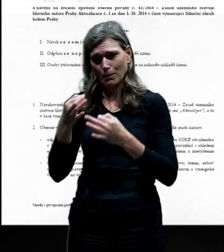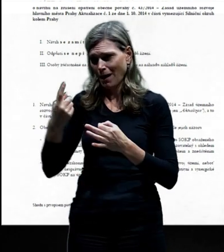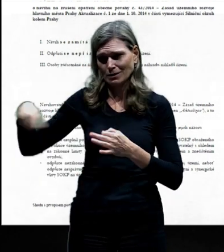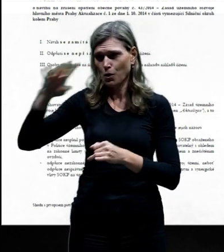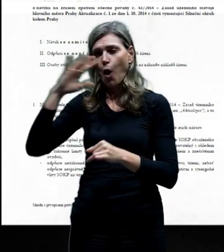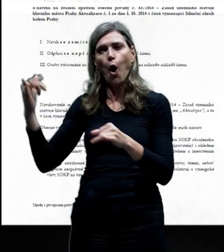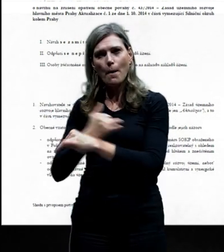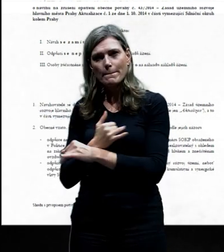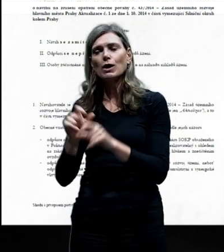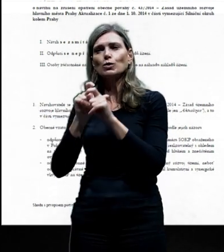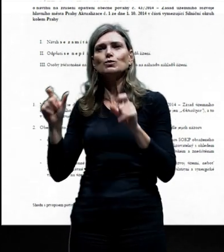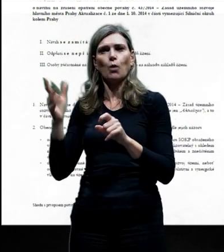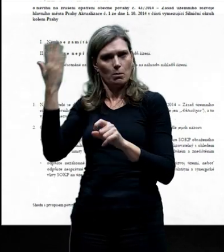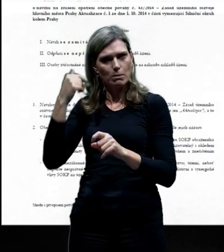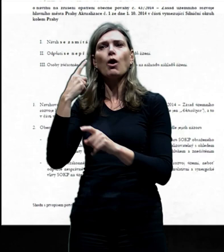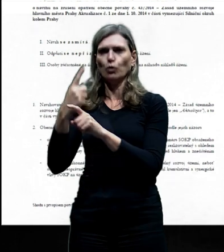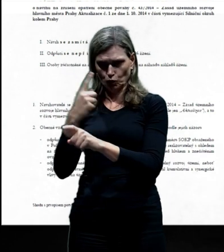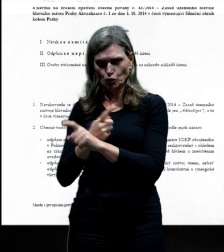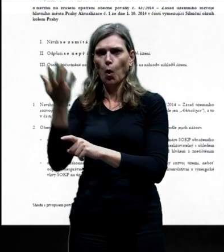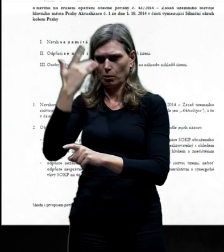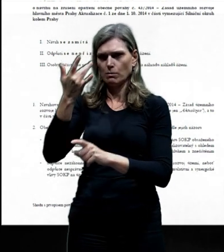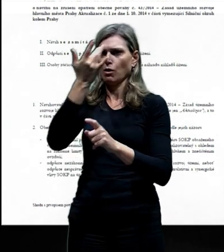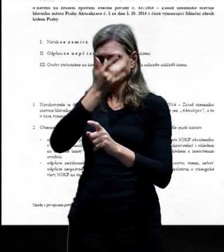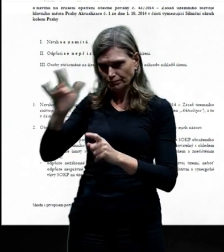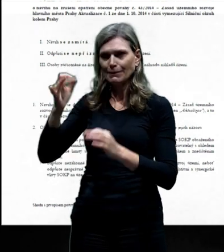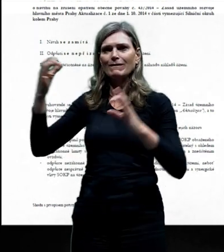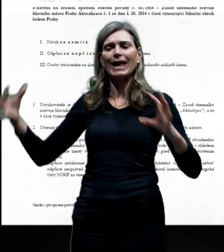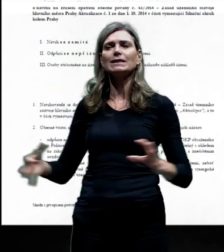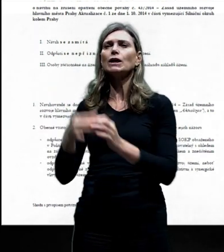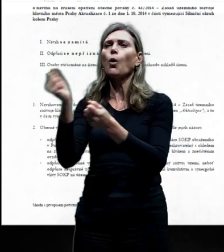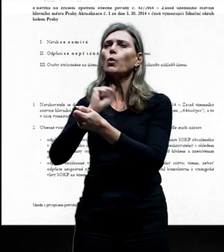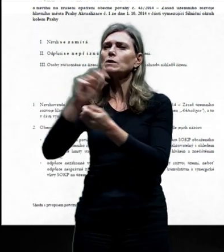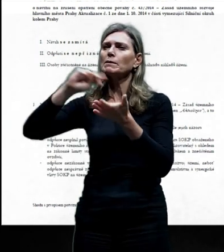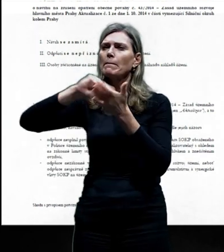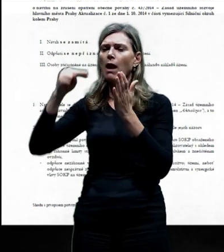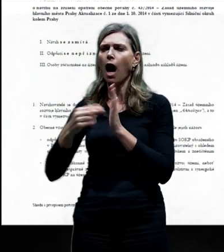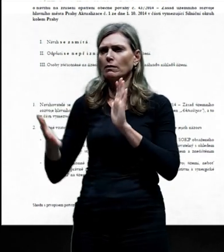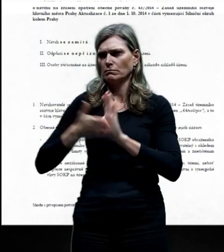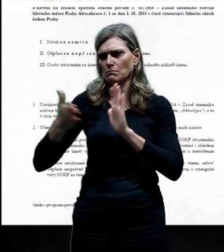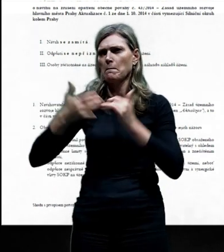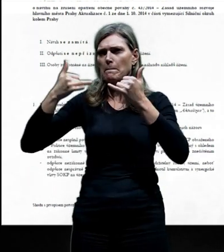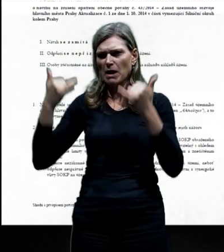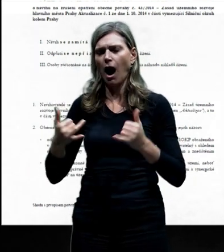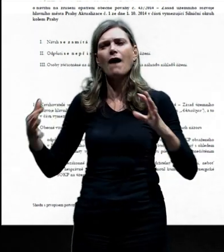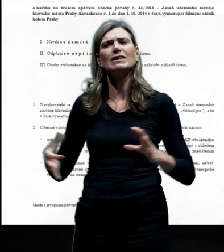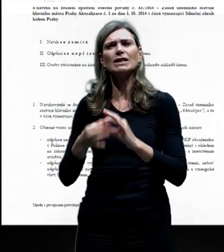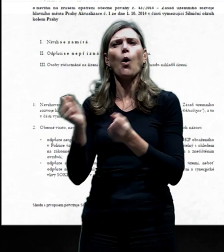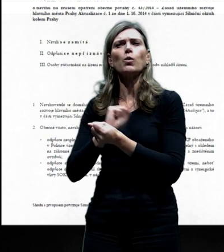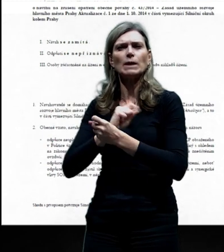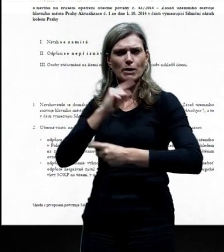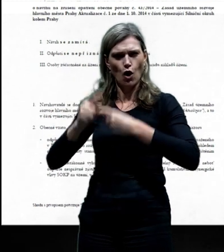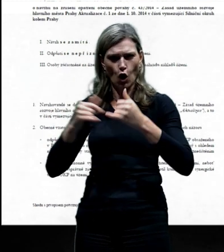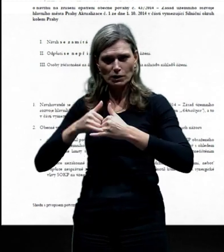se jednalo o rozsudky, které se vztahovaly k územně plánovací dokumentaci Prahy, zásadám územního rozvoje. A